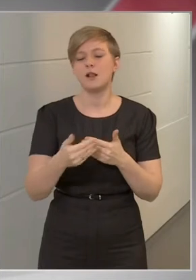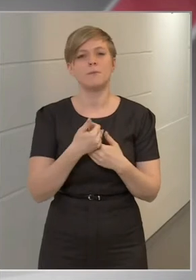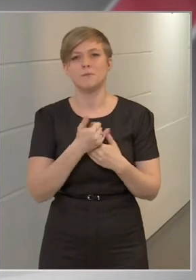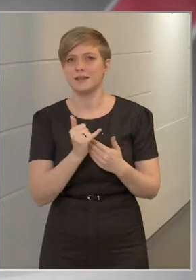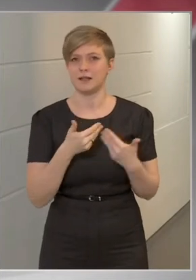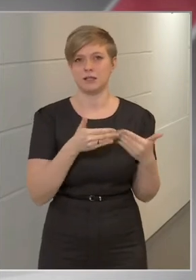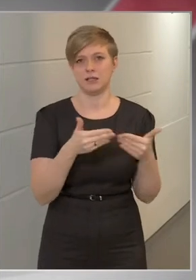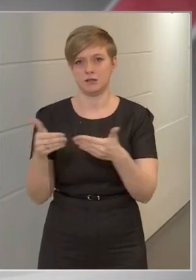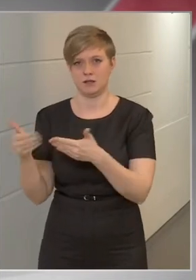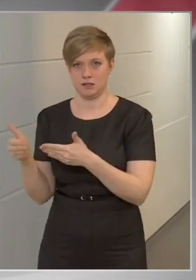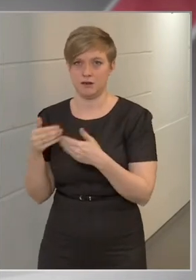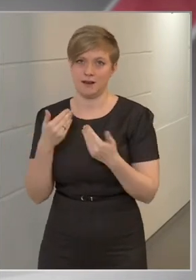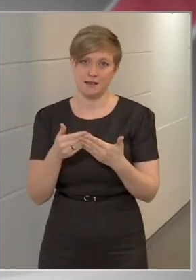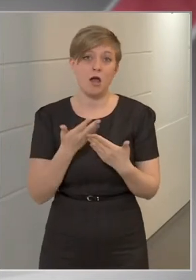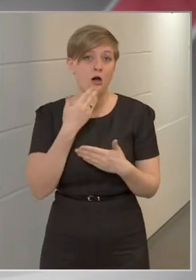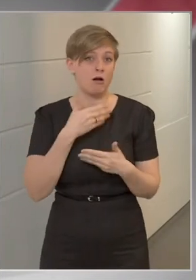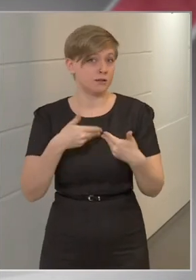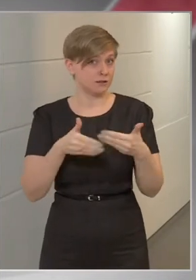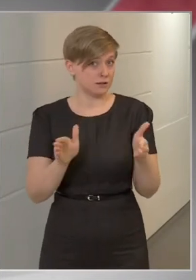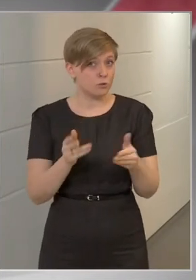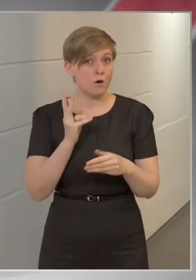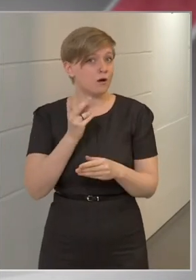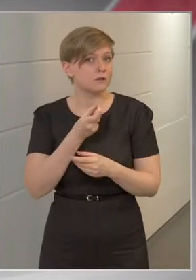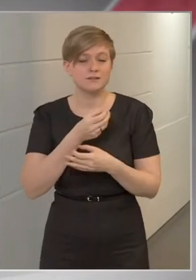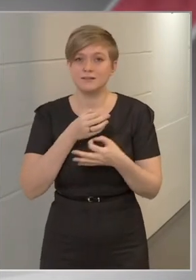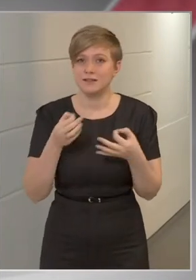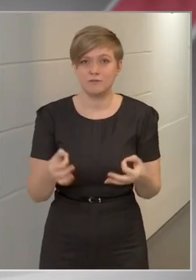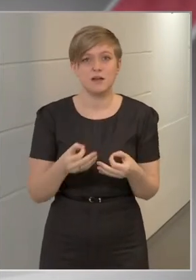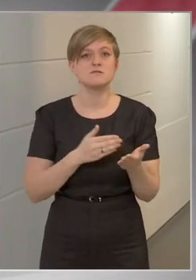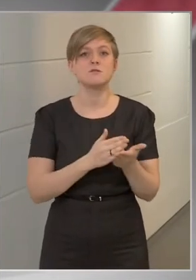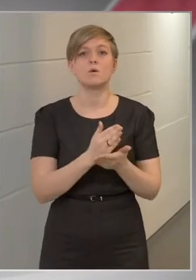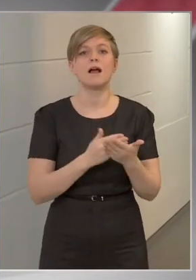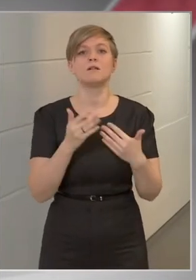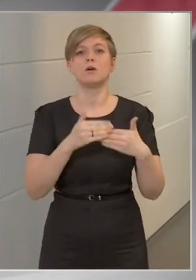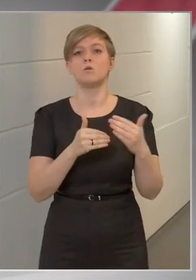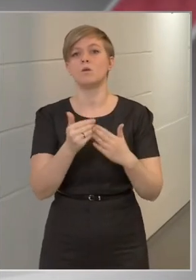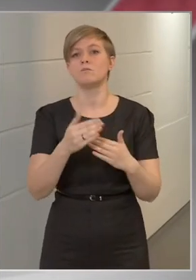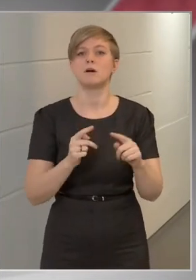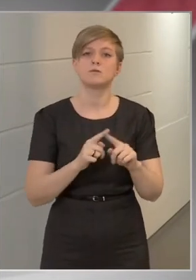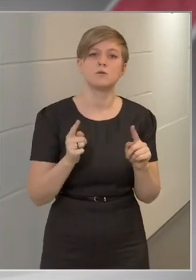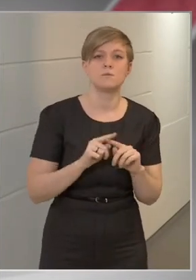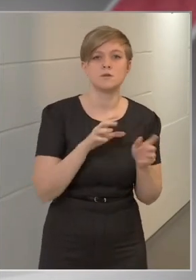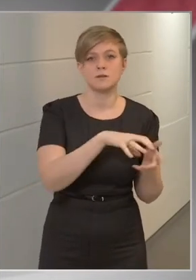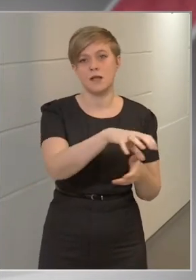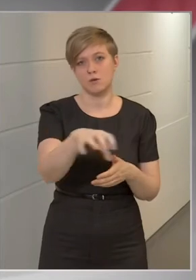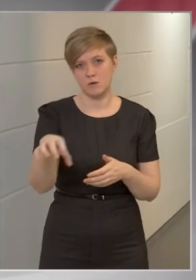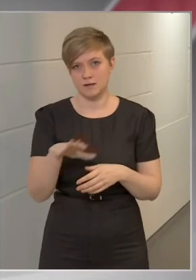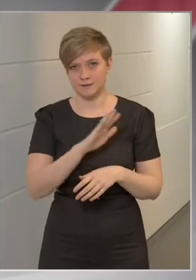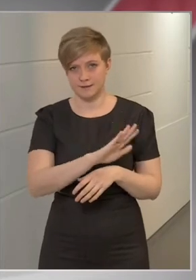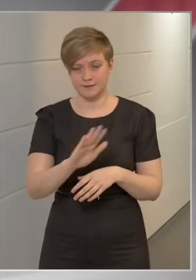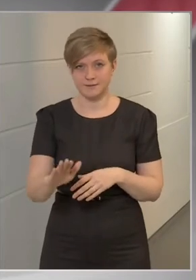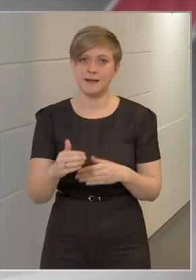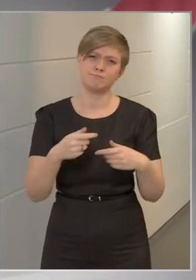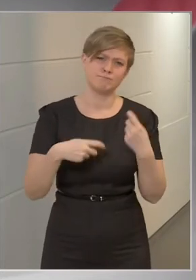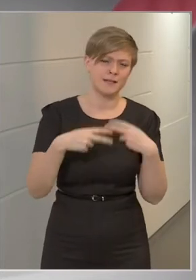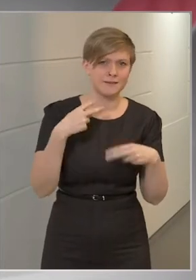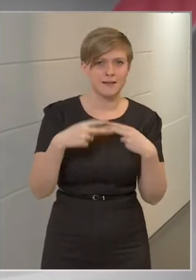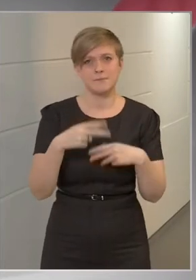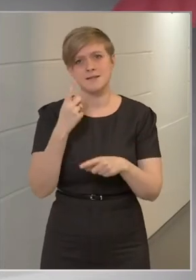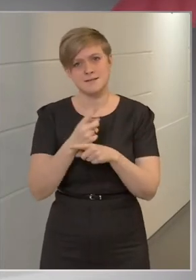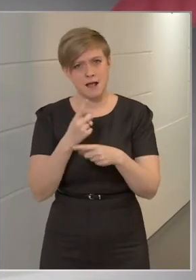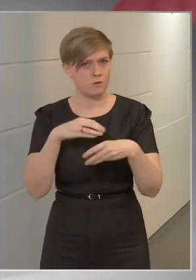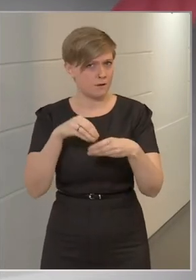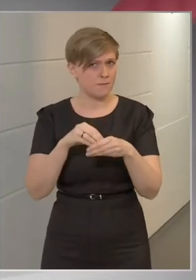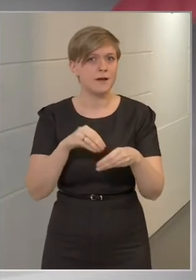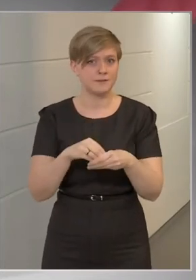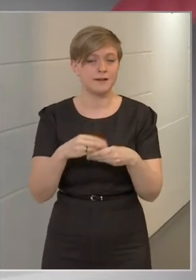nyithasson, és hogyha nyitunk, akkor nyilván a szolgáltatóipar különböző területeinek éttermeket, szállodákat ide